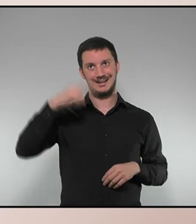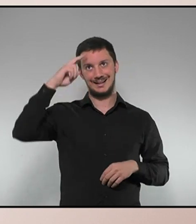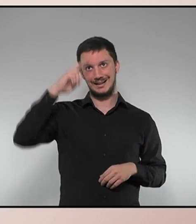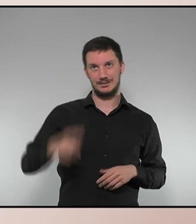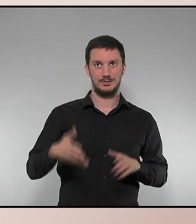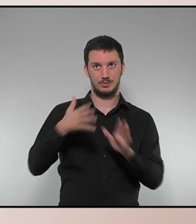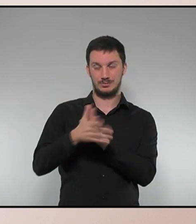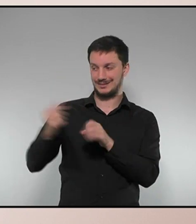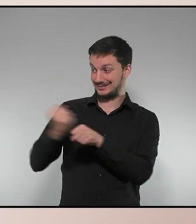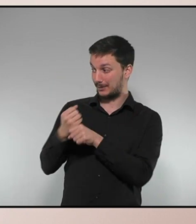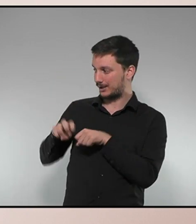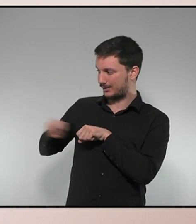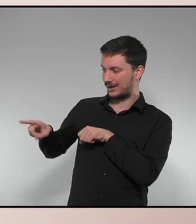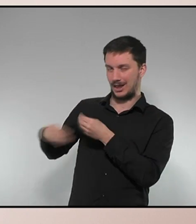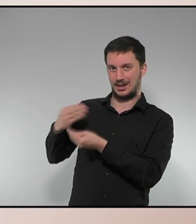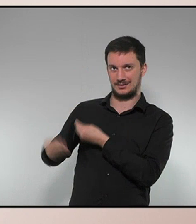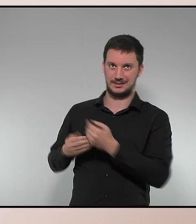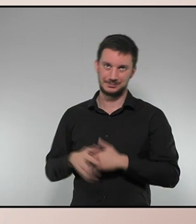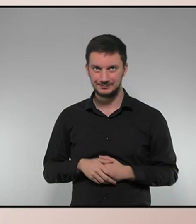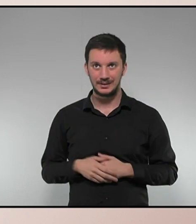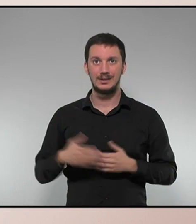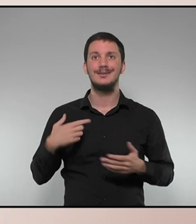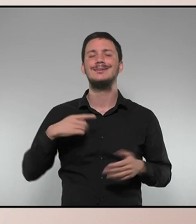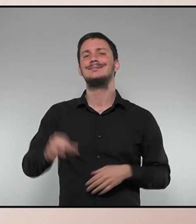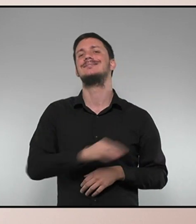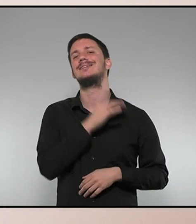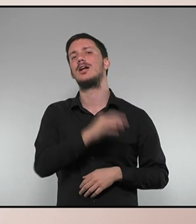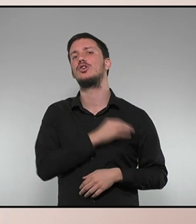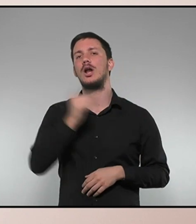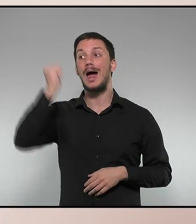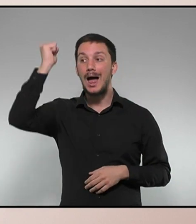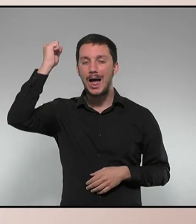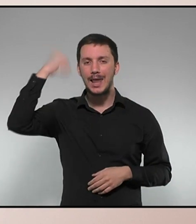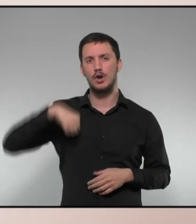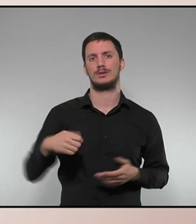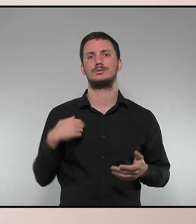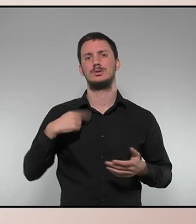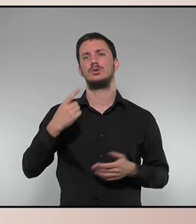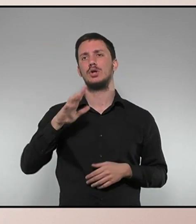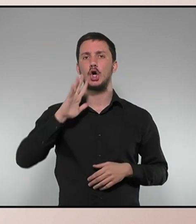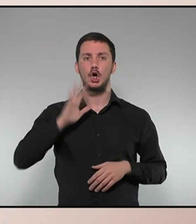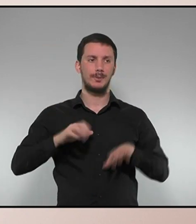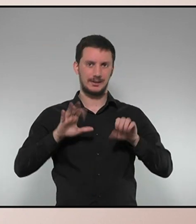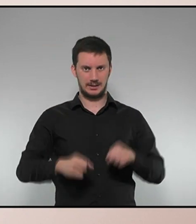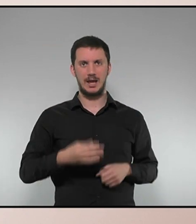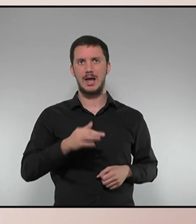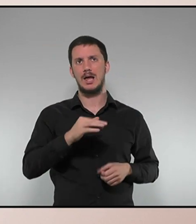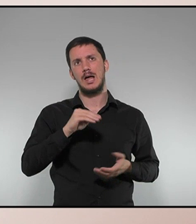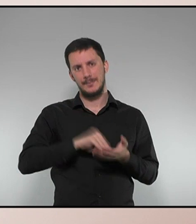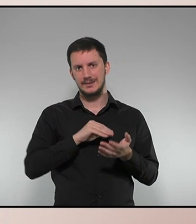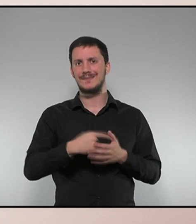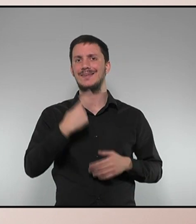trajectòria i per la feina que ha fet. Senyora Gonès governar és difícil és complex a vegades en certes